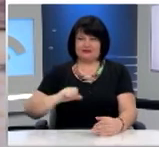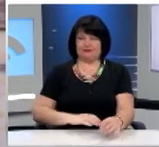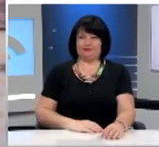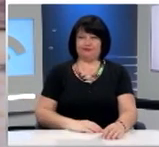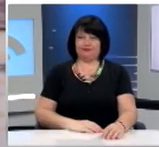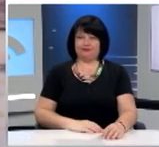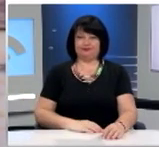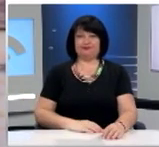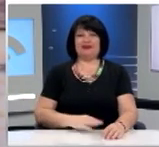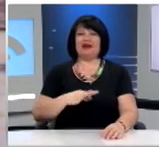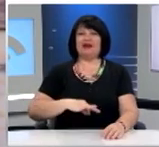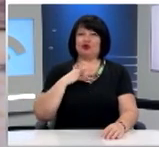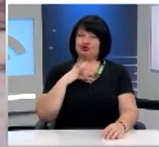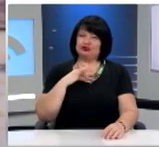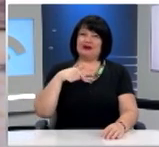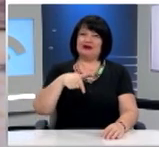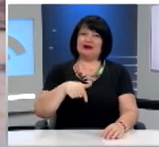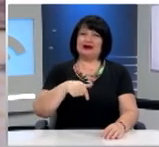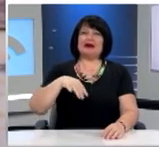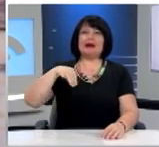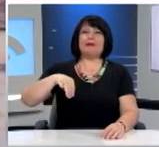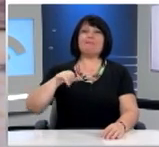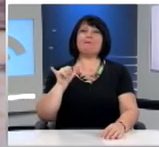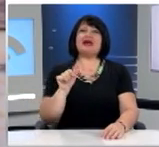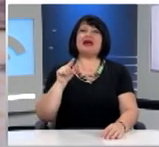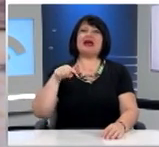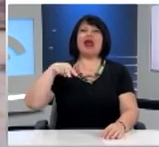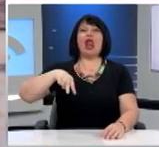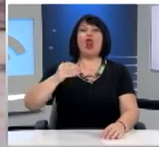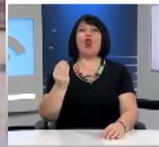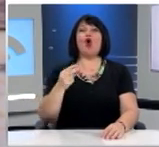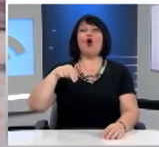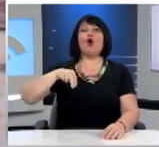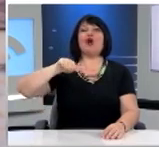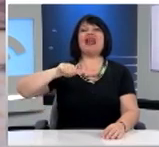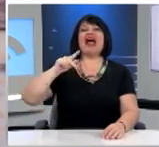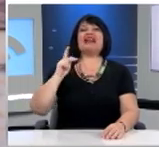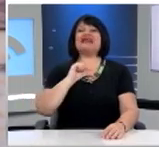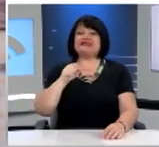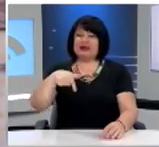Ο κύριος Γεώργιος Μιλωνάκης, Γενικός Γραμματέας της Βουλής.